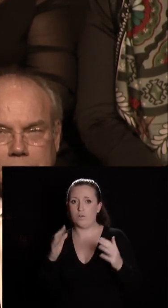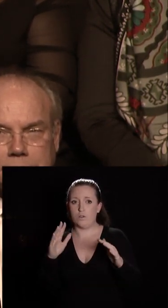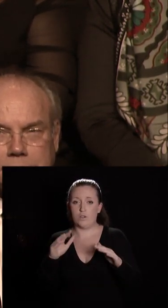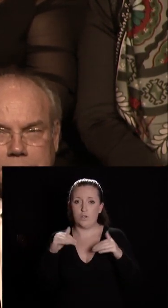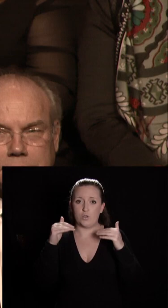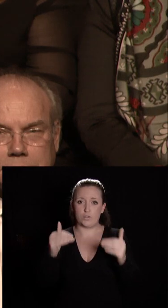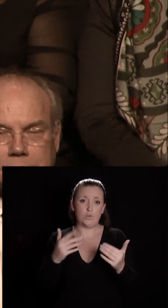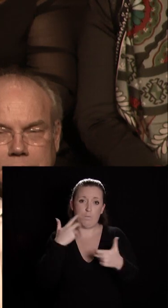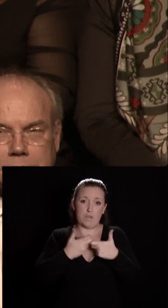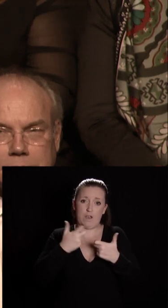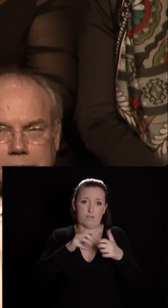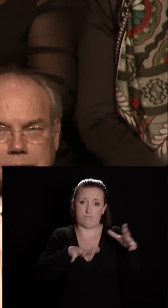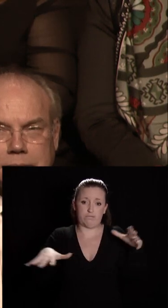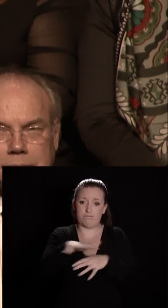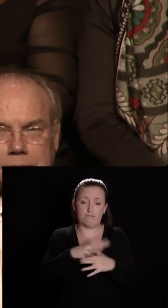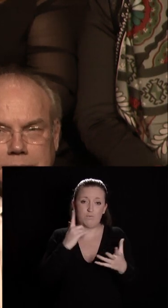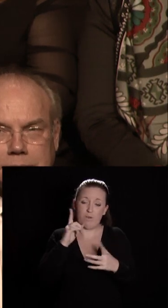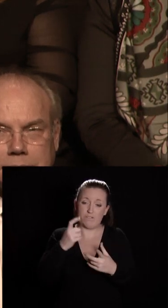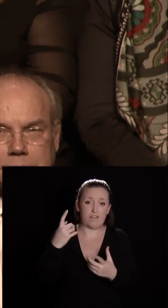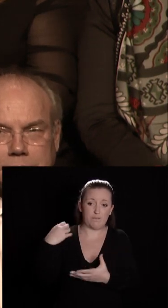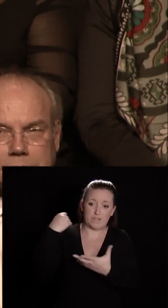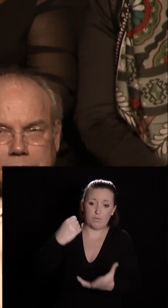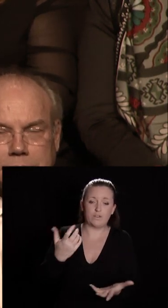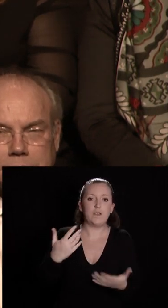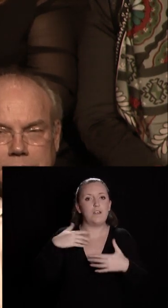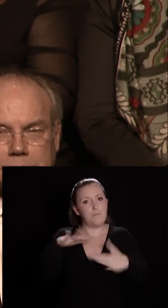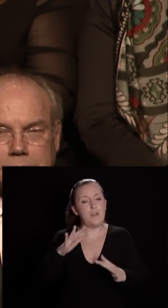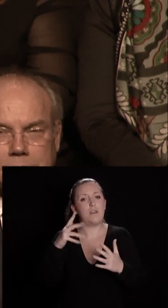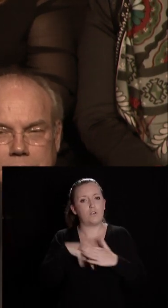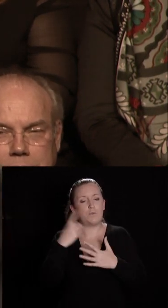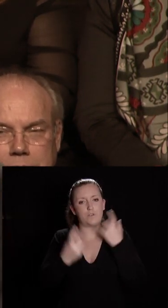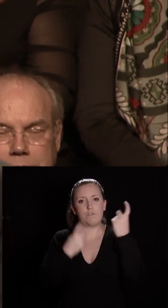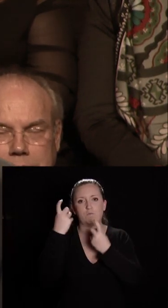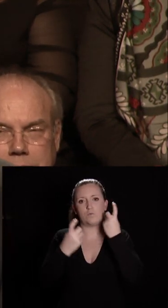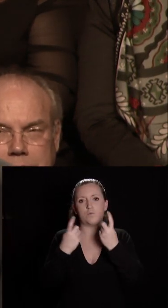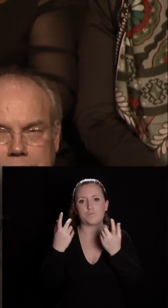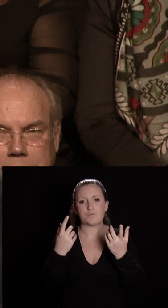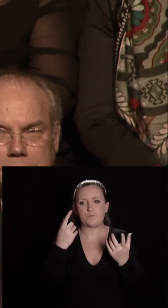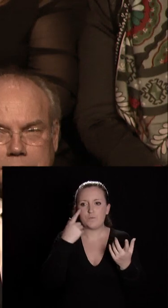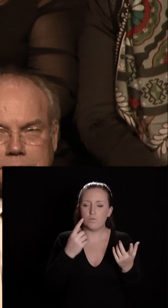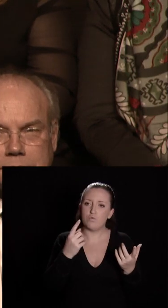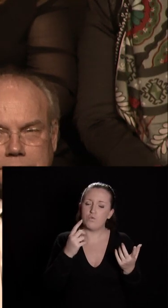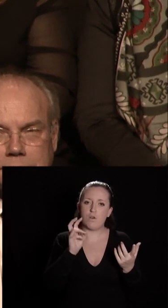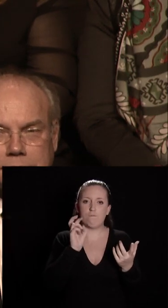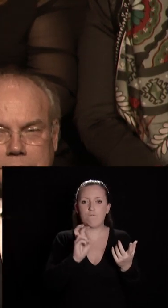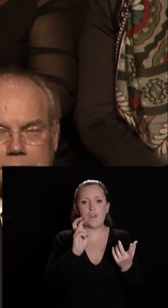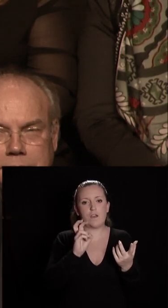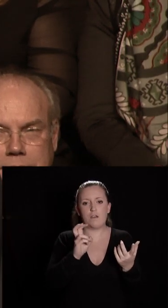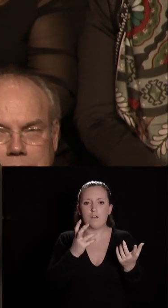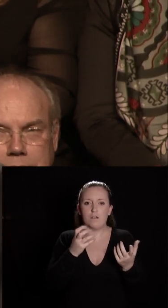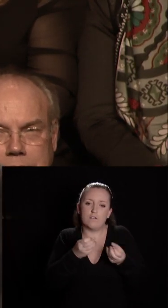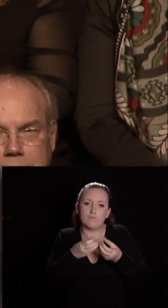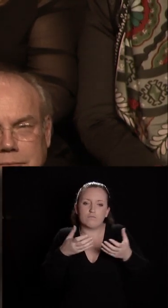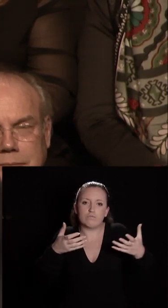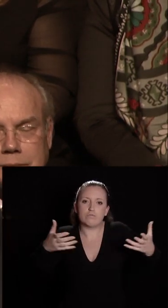son histoire c'est son patrimoine mais nous avons engagé une réflexion pour que le verdissement soit accentué dans la